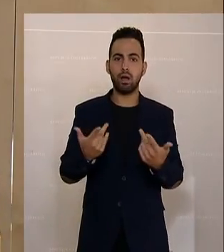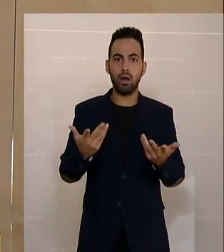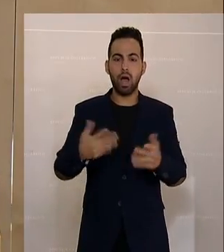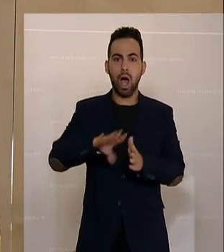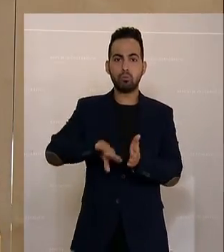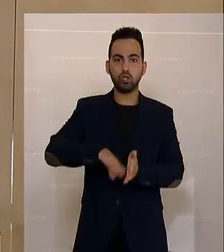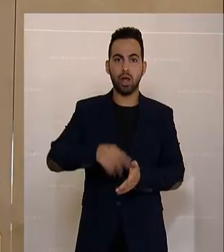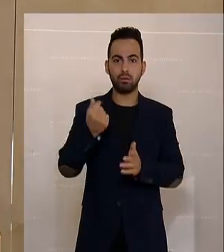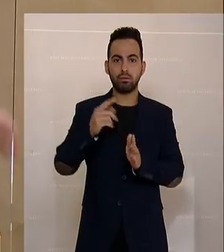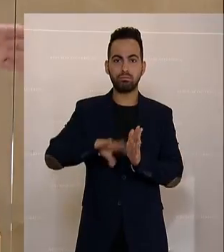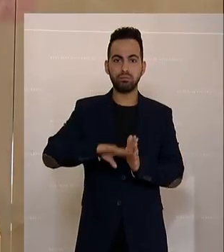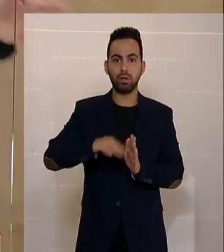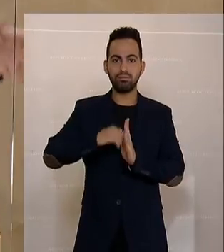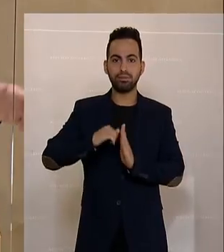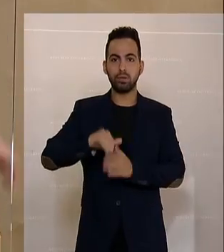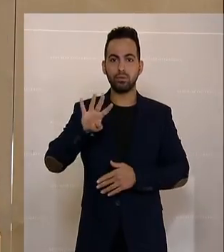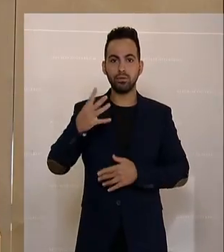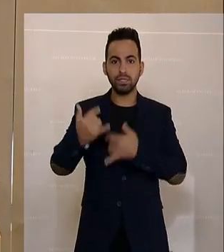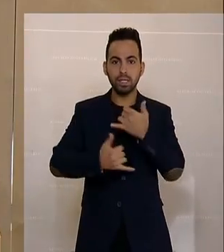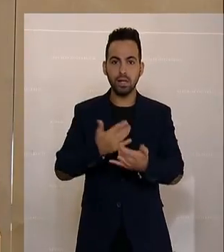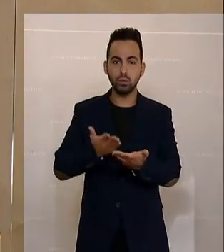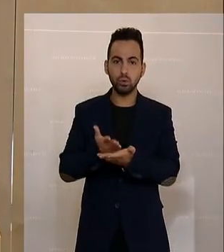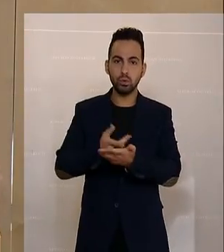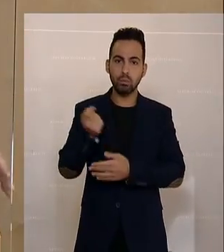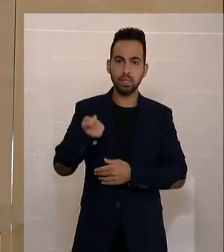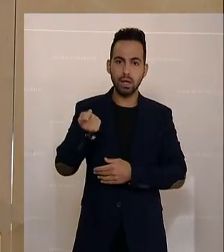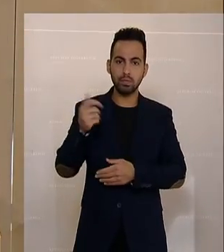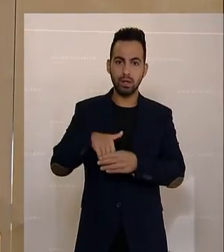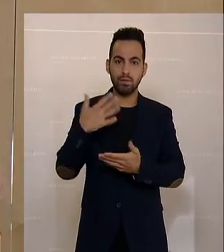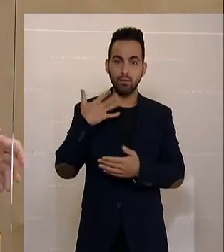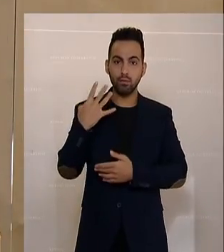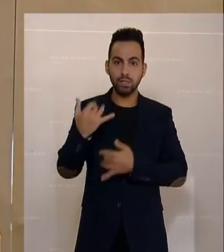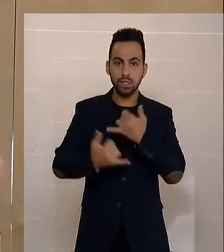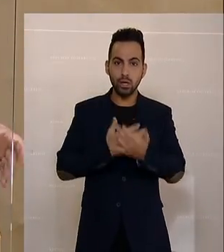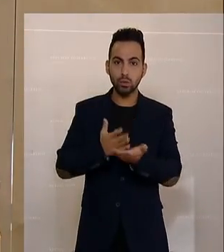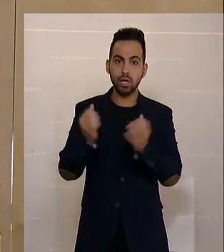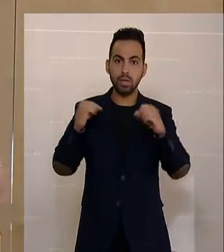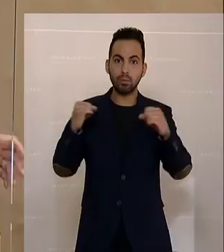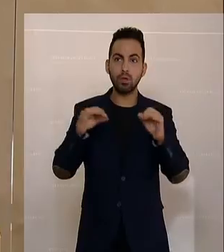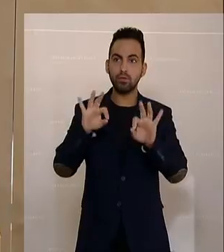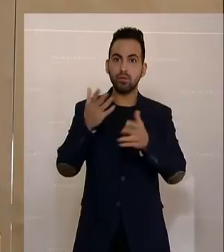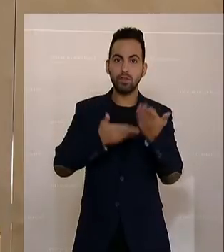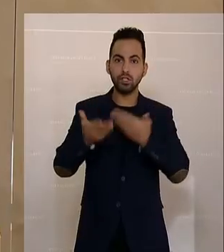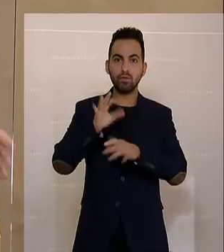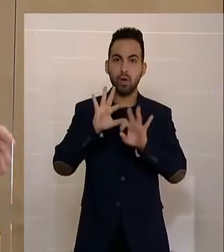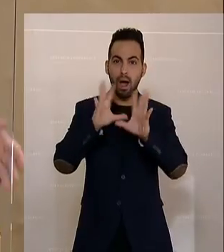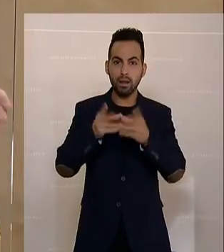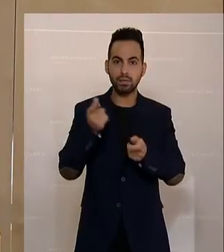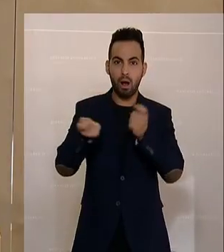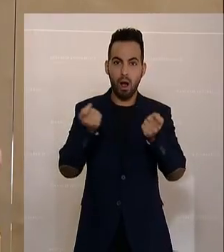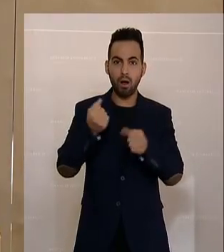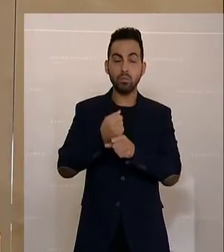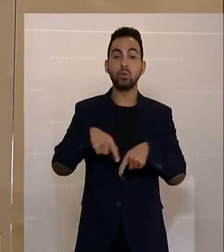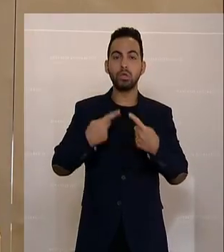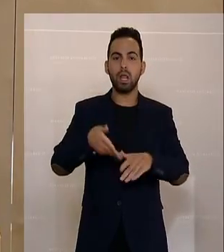Abschläge. Abschläge, dass er 45 Jahre Beiträge bezahlt hat, 45 Jahre für die Republik, für die Wirtschaft und für alles gearbeitet hat, da wird er